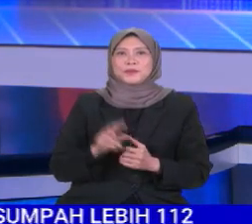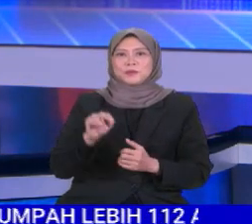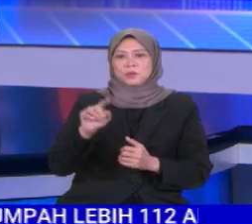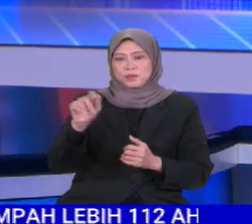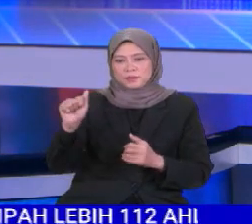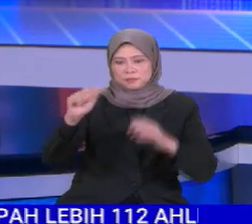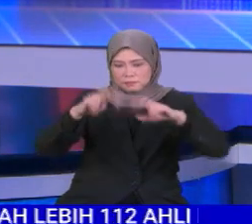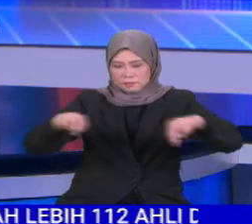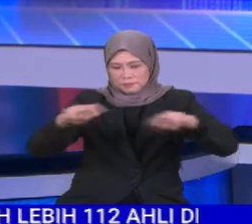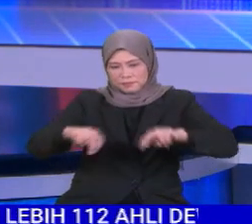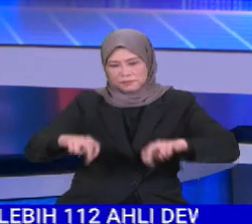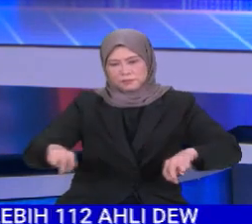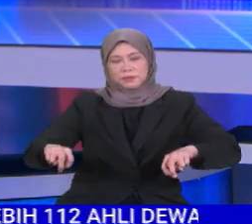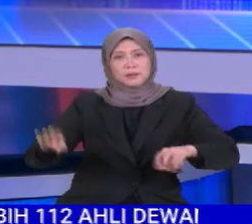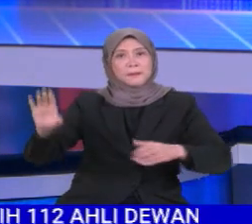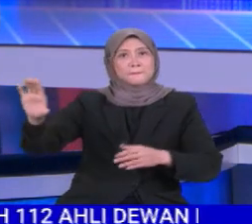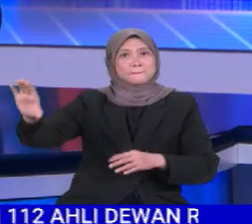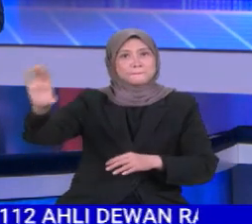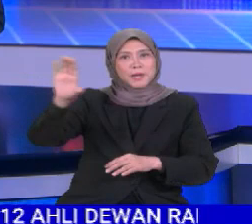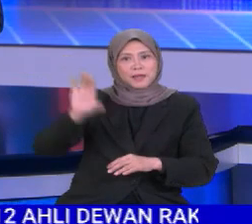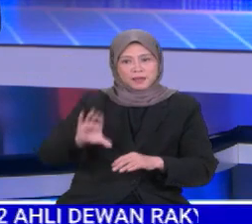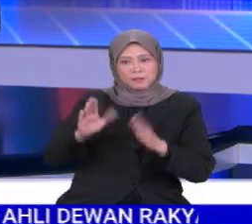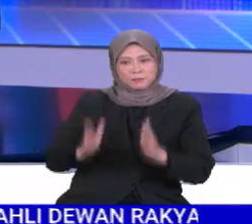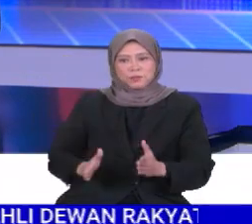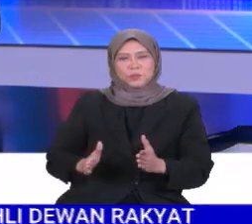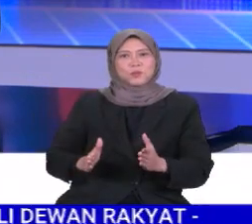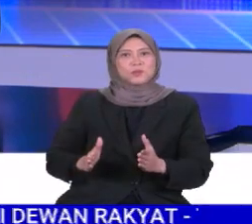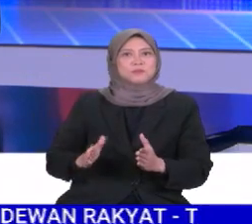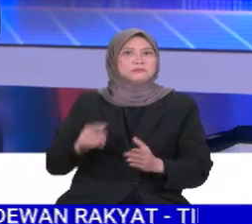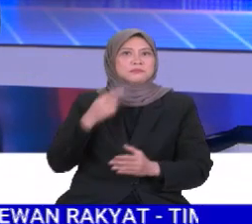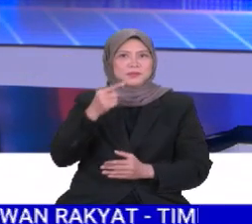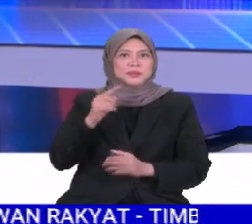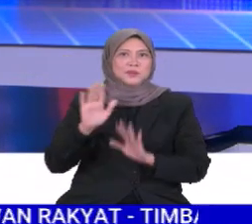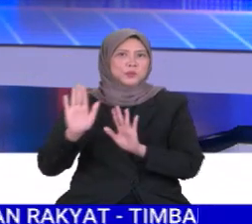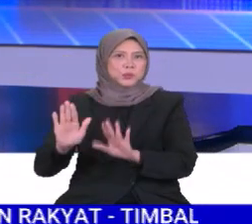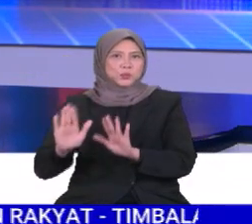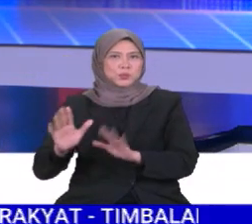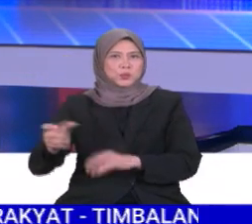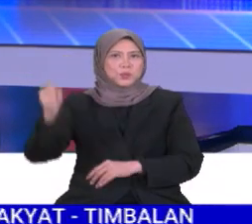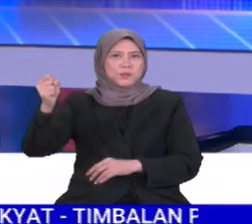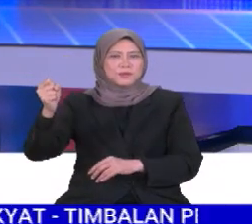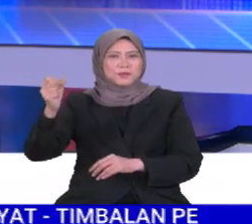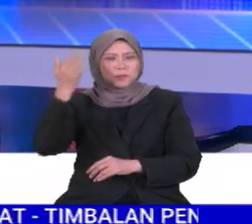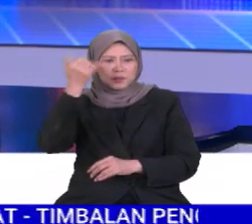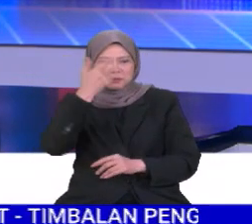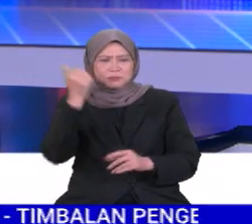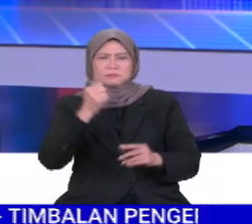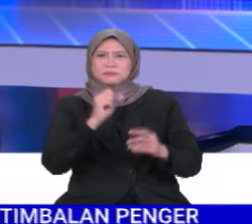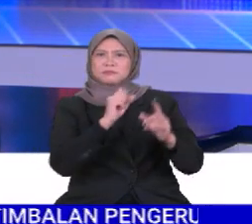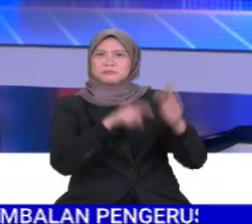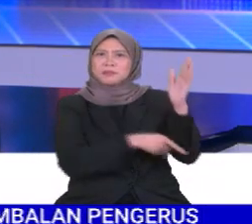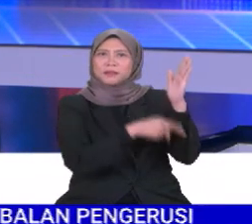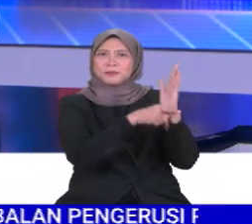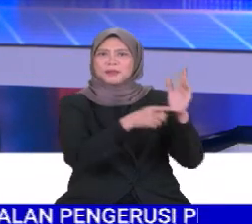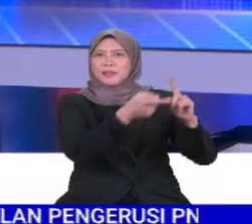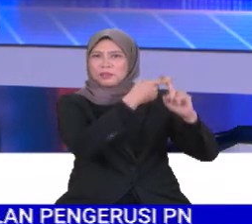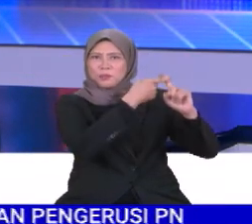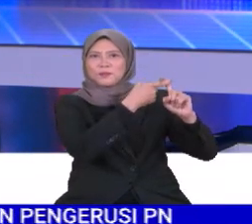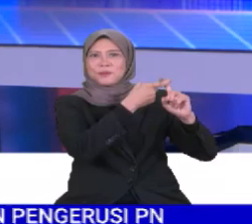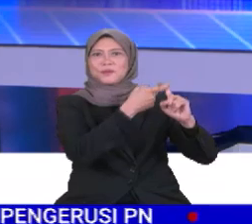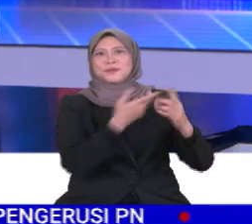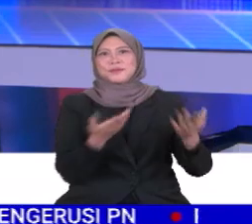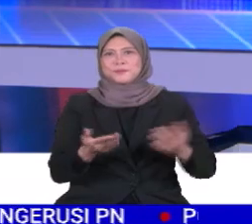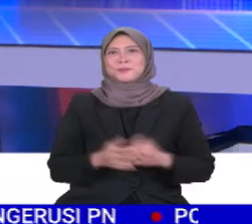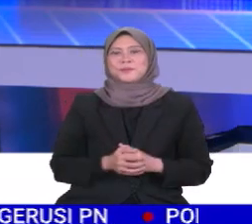penyelidikannya menyatakan pelabur dijangka terus mengambil pendekatan tunggu dan lihat ekoran situasi parlimen tergantung ketika ini.